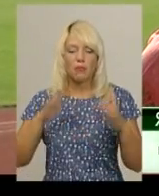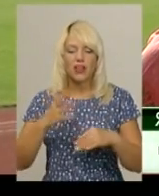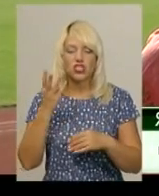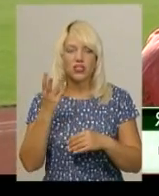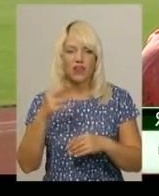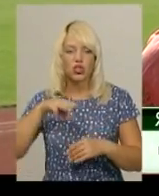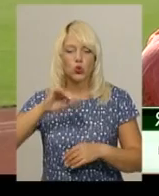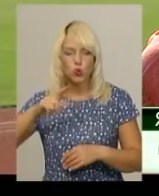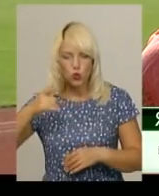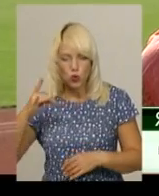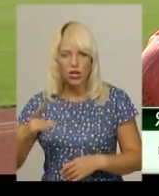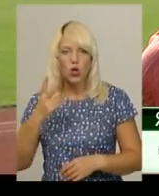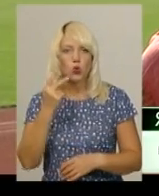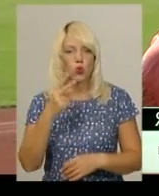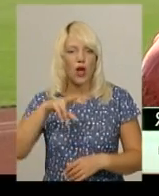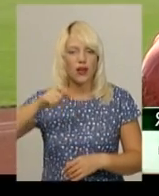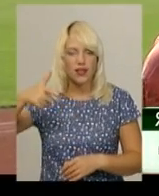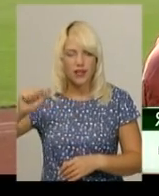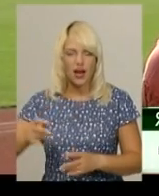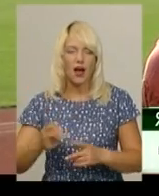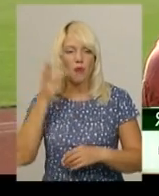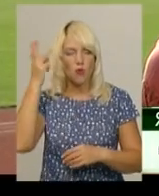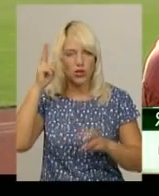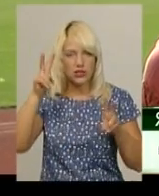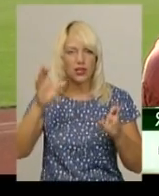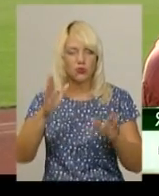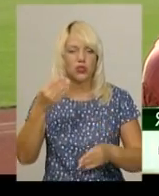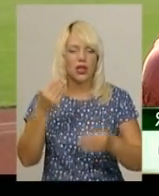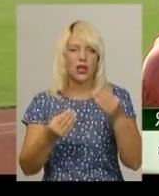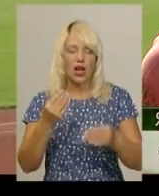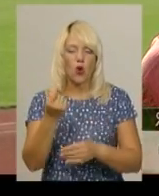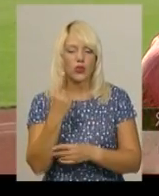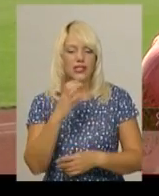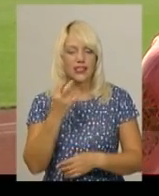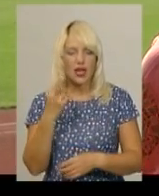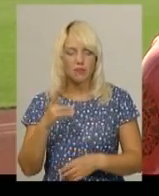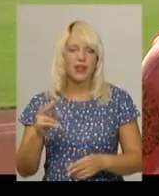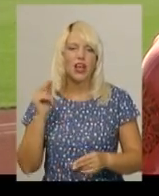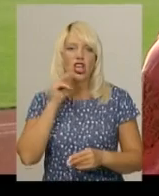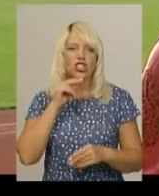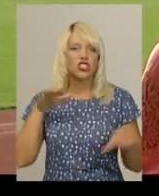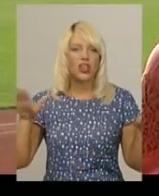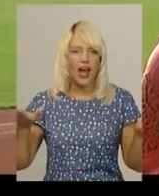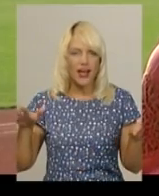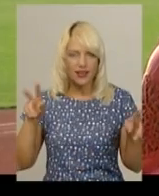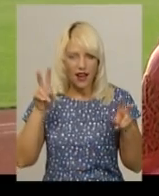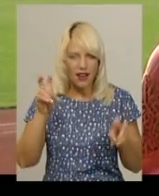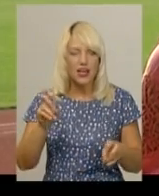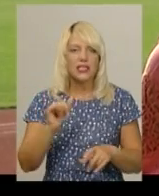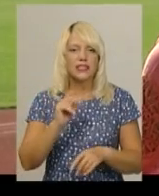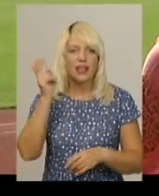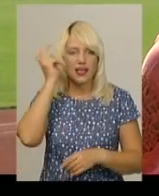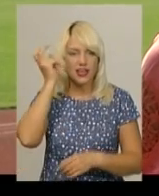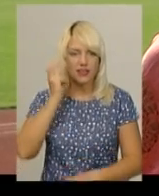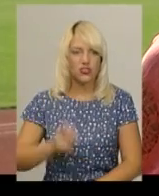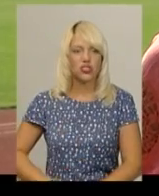ліги Чемпіонату України з футболу «Хмельницьке Поділля» зіграє 11 серпня вдома з Чайкою з Київщини. Ярослава Антошевська, Дем'ян